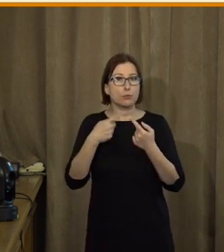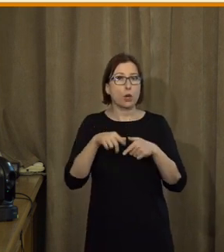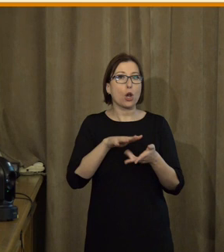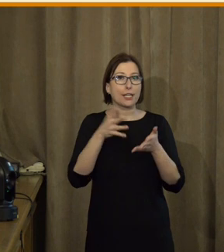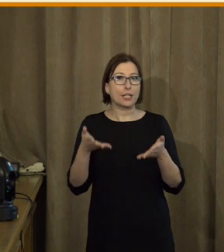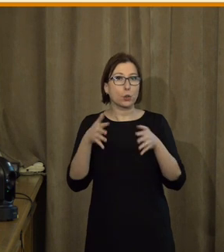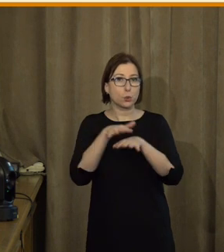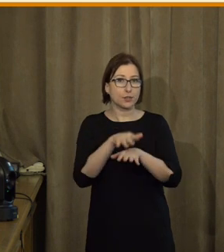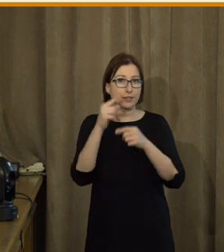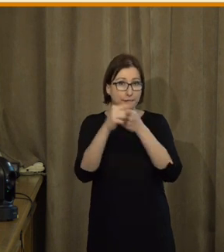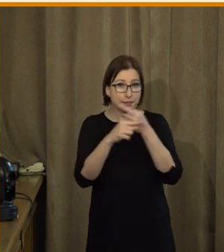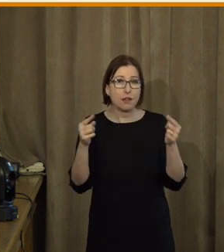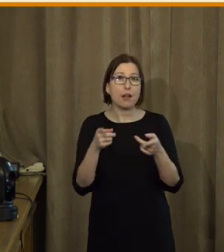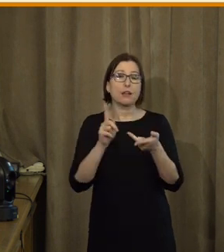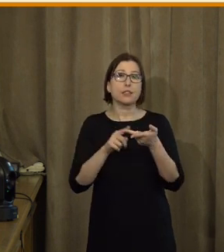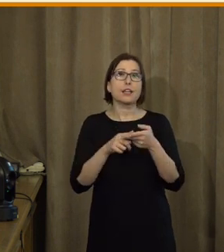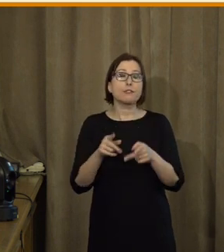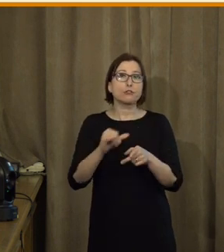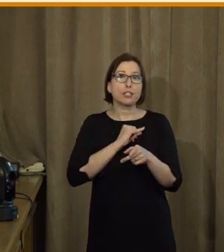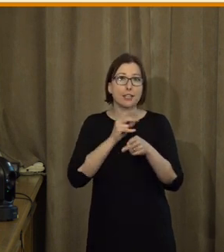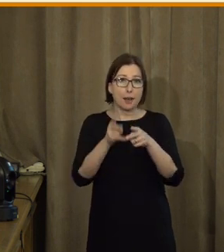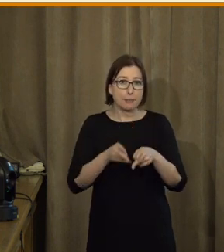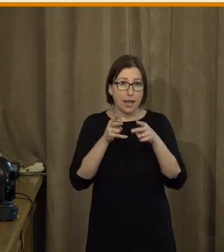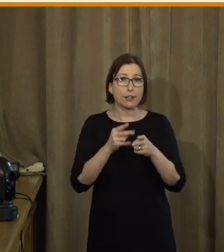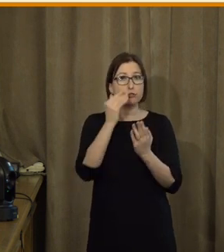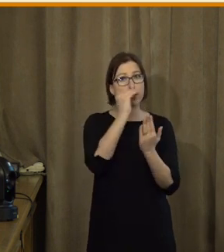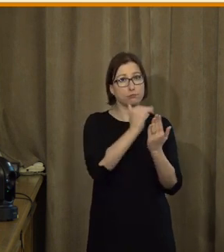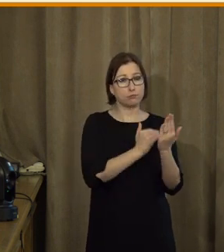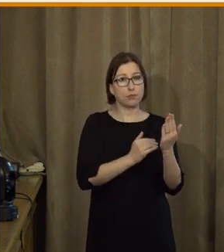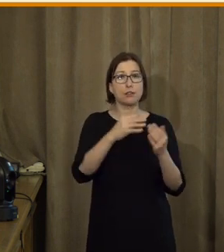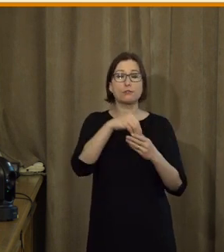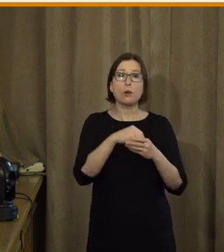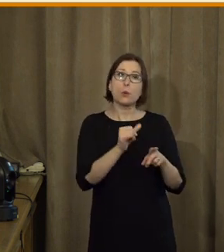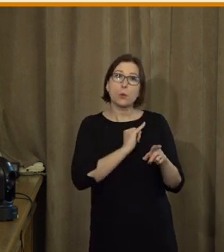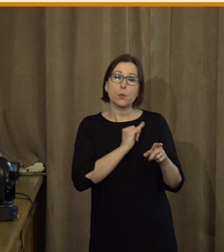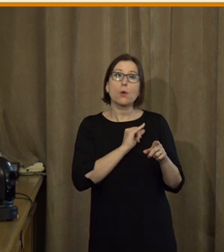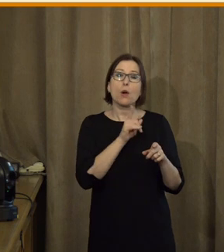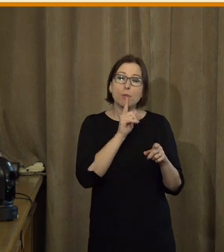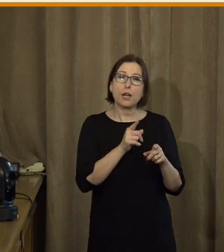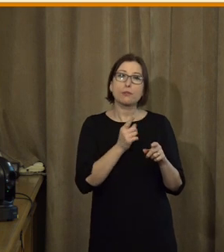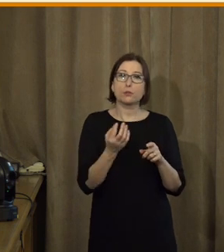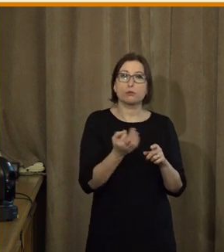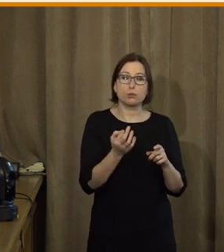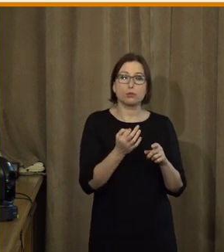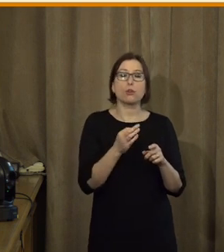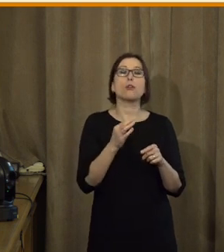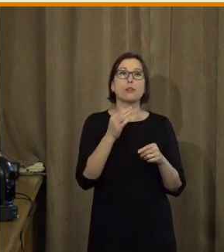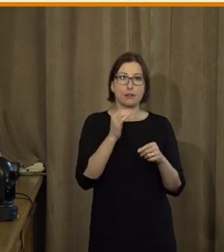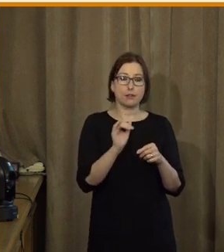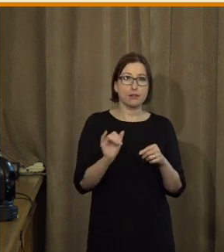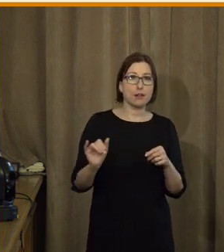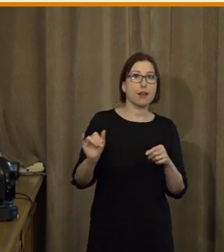pro časnou péči. To jsou všechno jenom spíš nějaké ukázky toho, že nás zajímá hlavně to, aby někdo